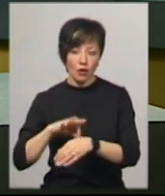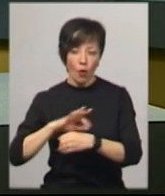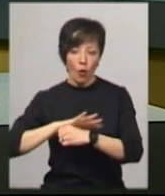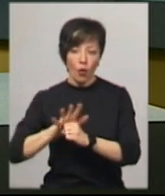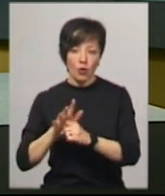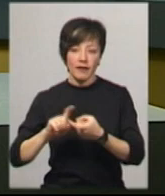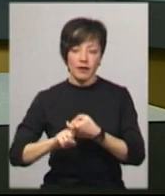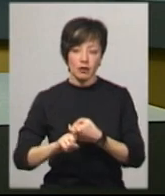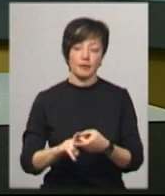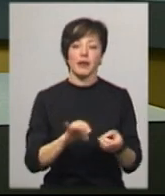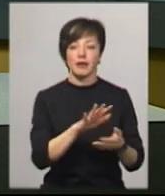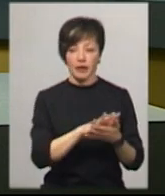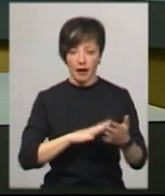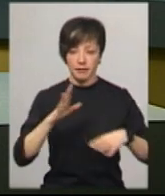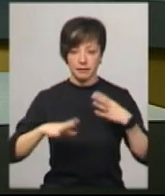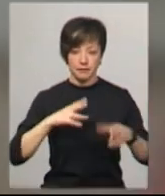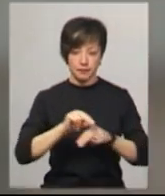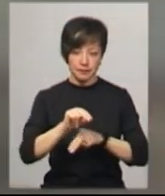колег в області. Подробиці далі.